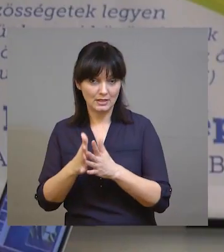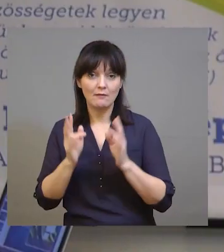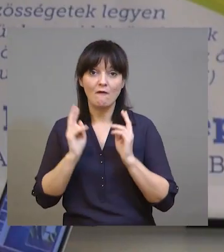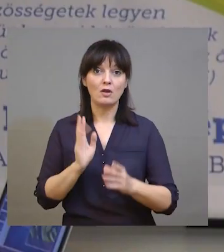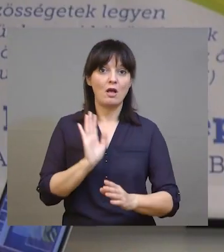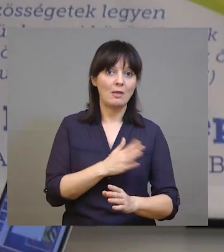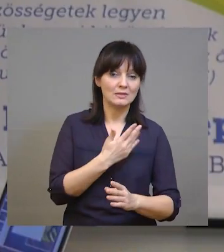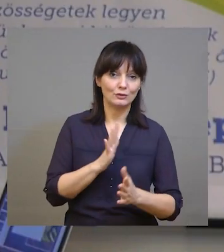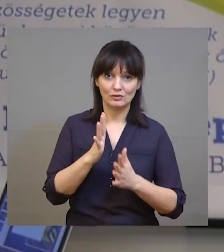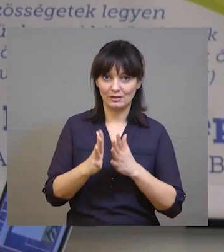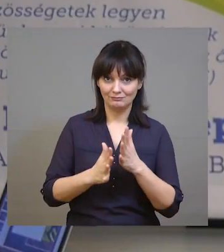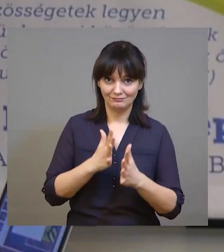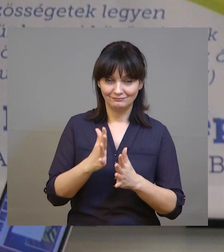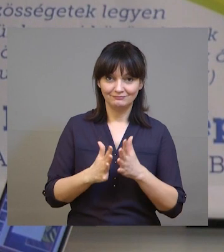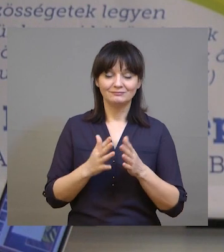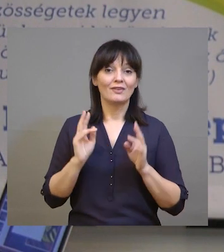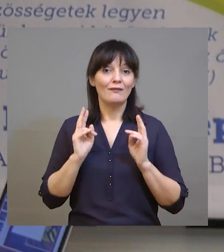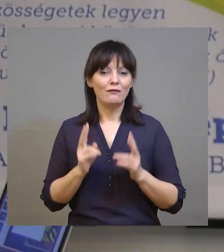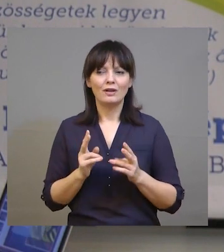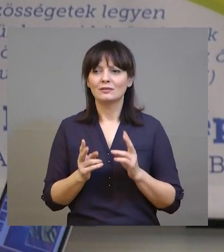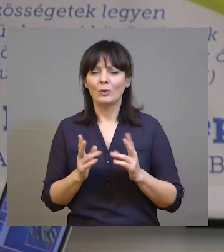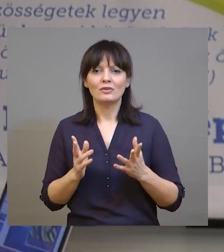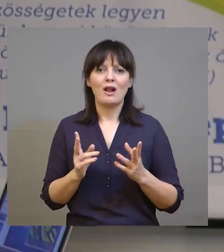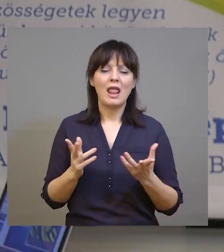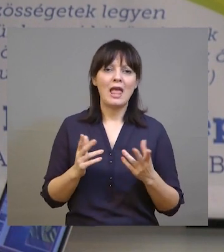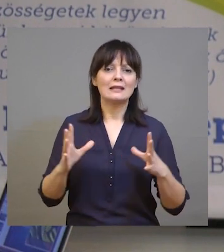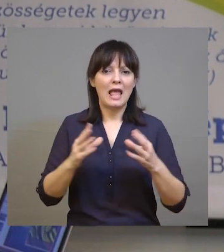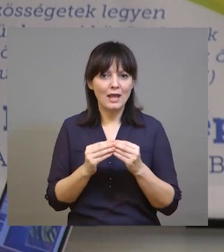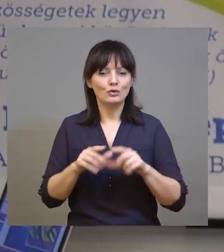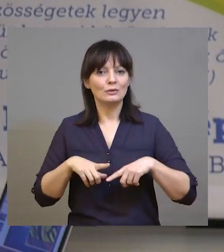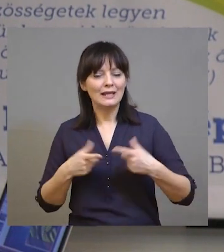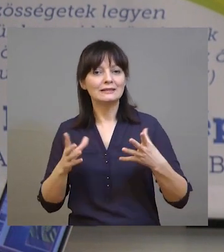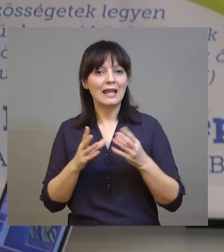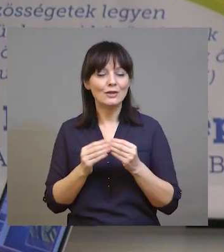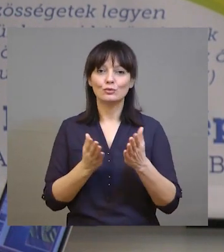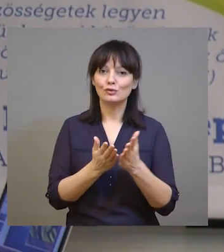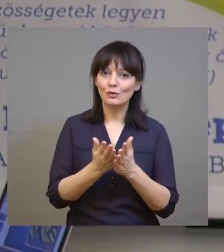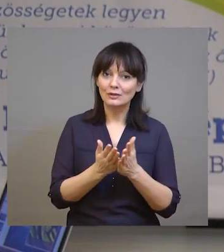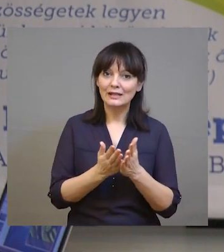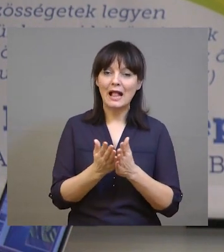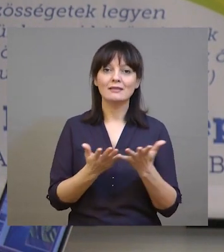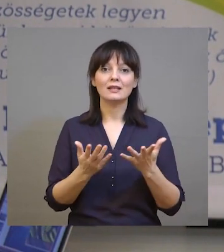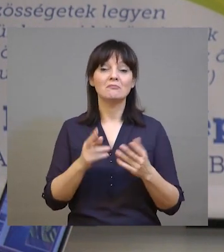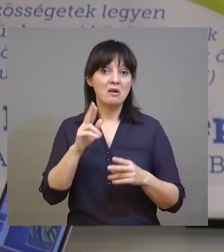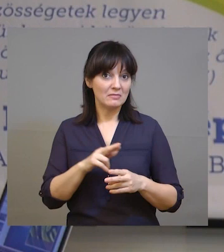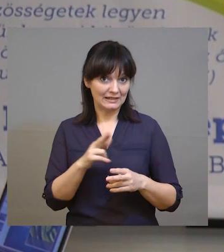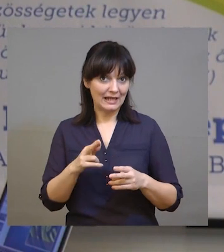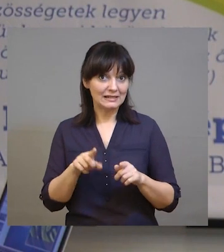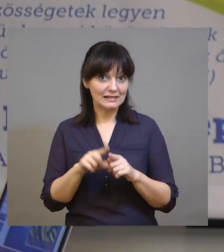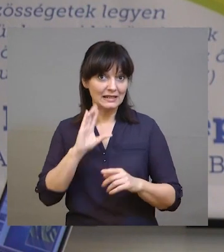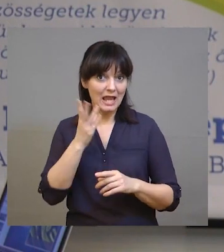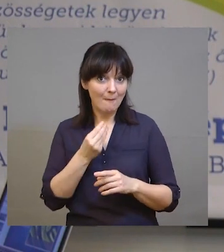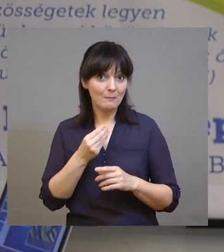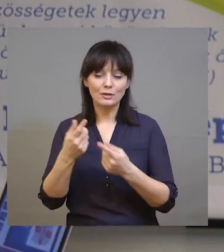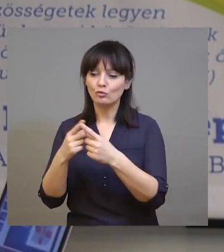van magyar jelnyelv, arról vagy nemzetközi jelnyelv, arról, hogy hogyan lehet együtt élni és együtt szolgálni, akár